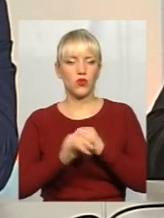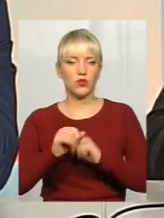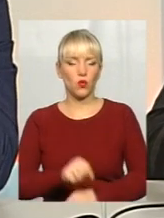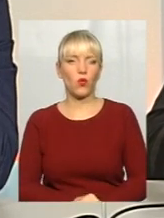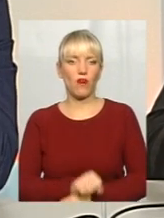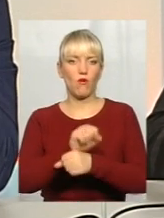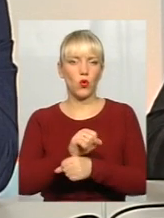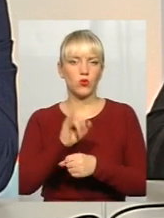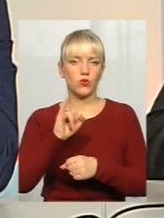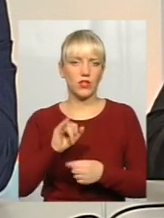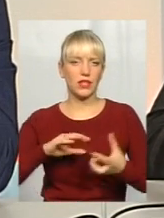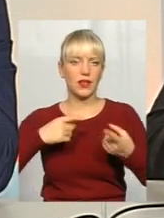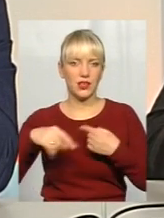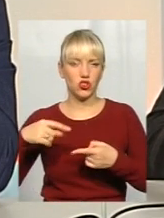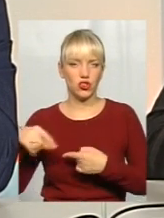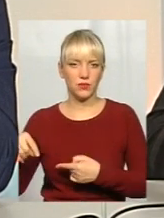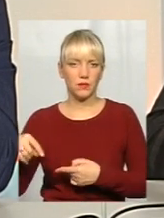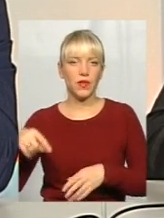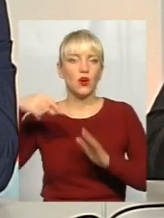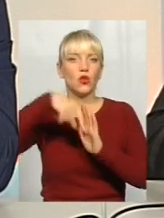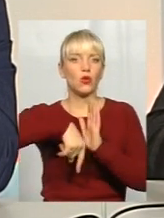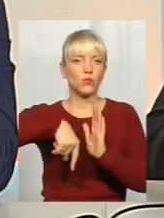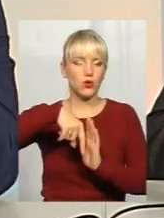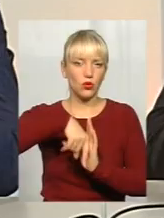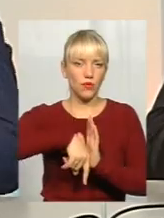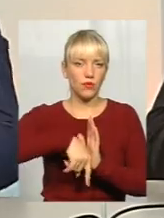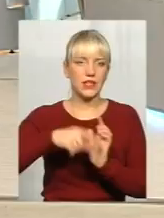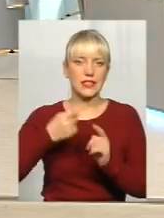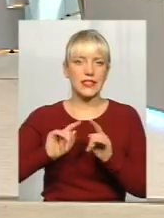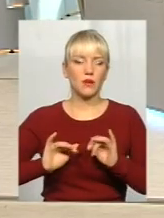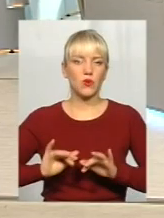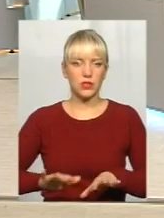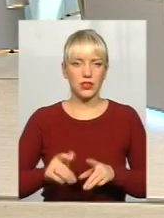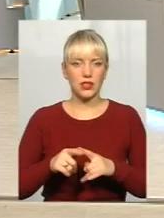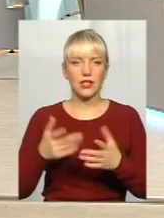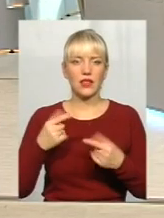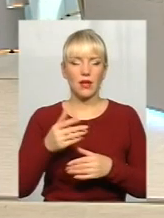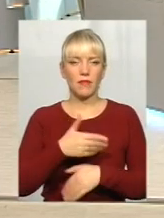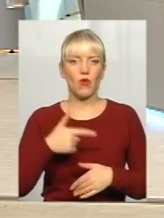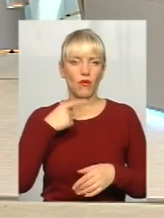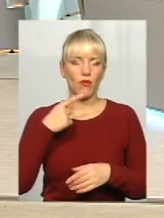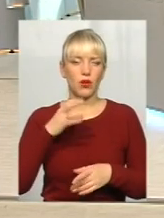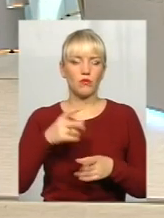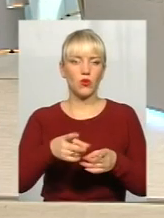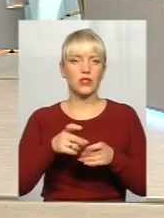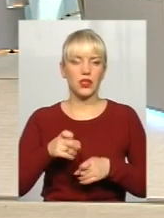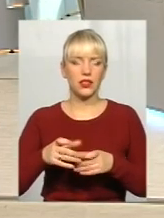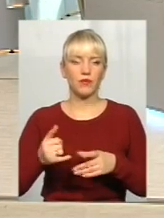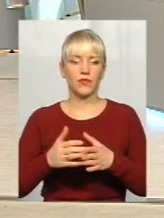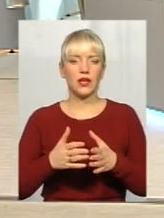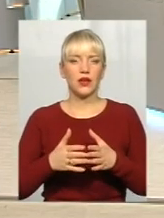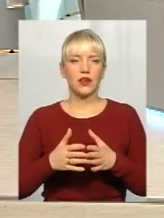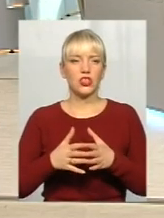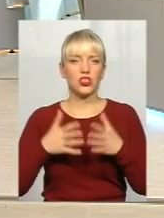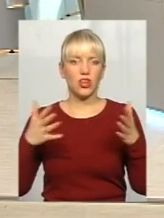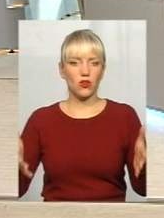і інші. І, тобто, і оцей процес, де ми говоримо про задіяння широкої громади,